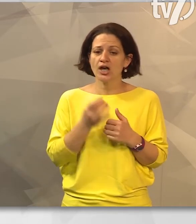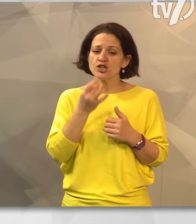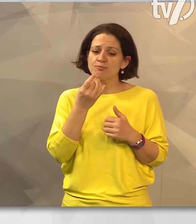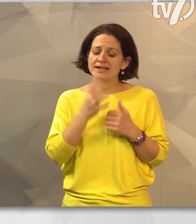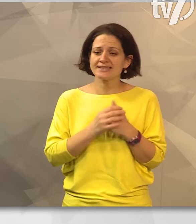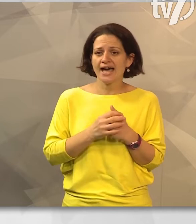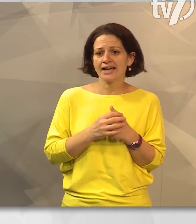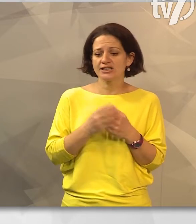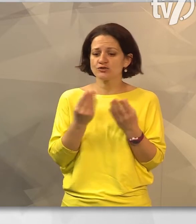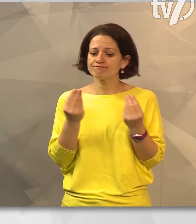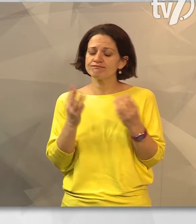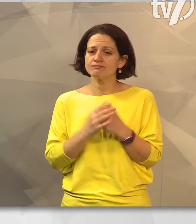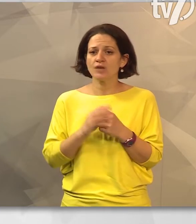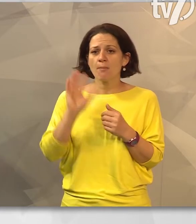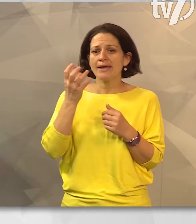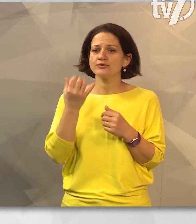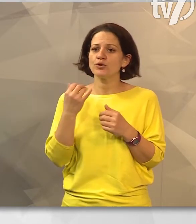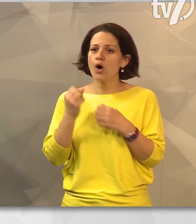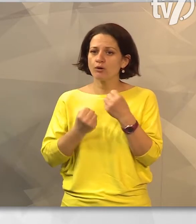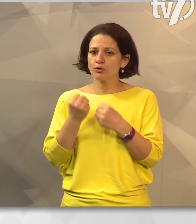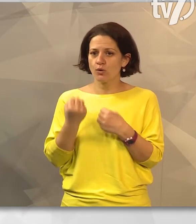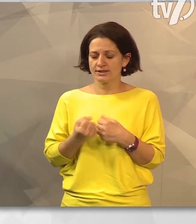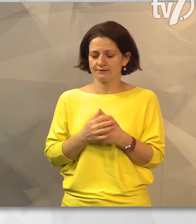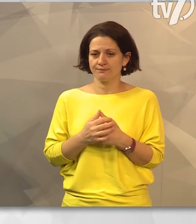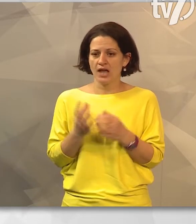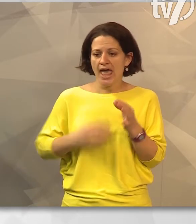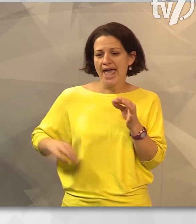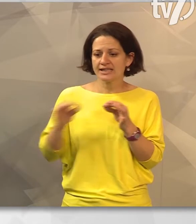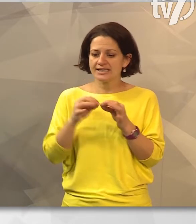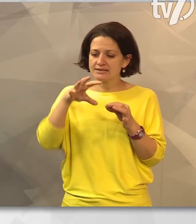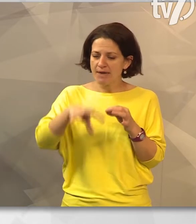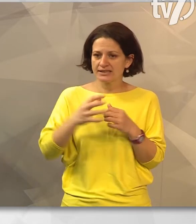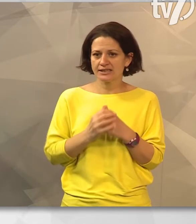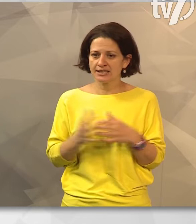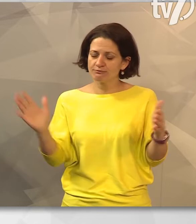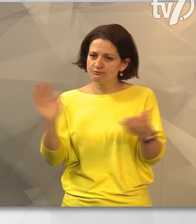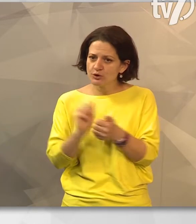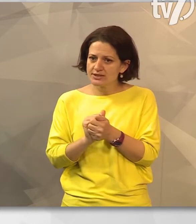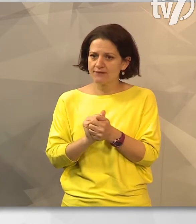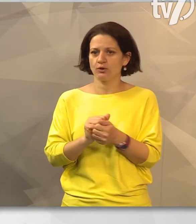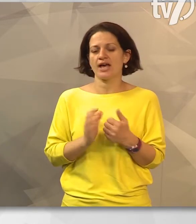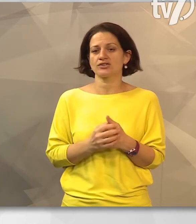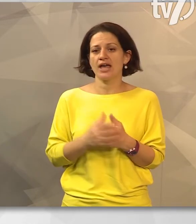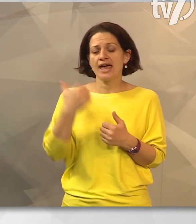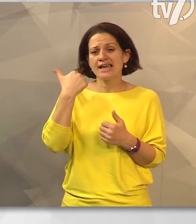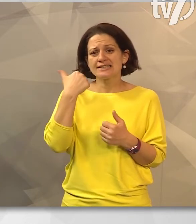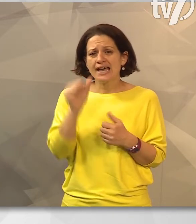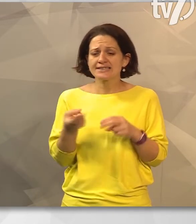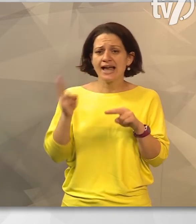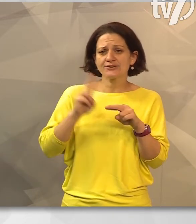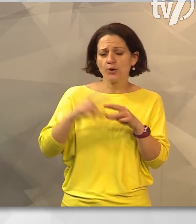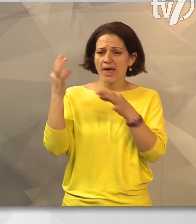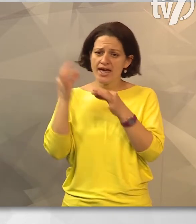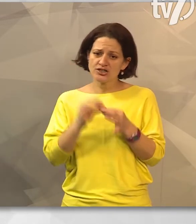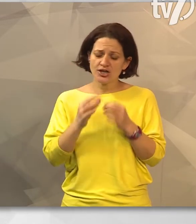speciális felszerelésekkel rendelkező mentőautóhoz. Az egész megyét megmozgató összefogás révén száznál is